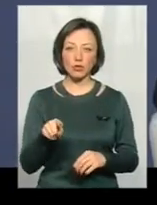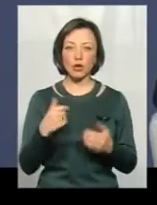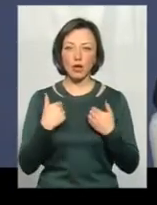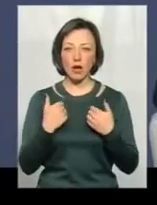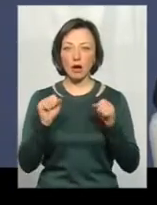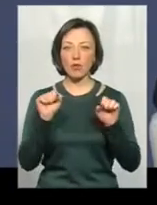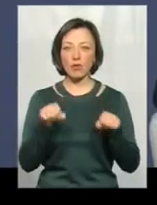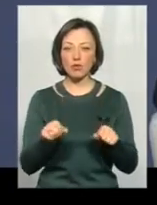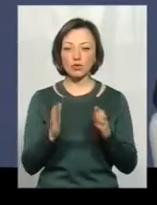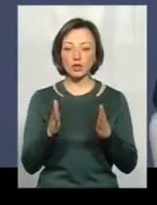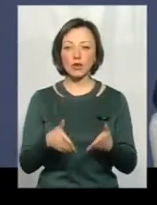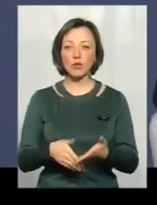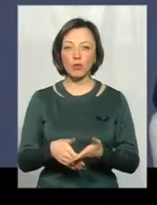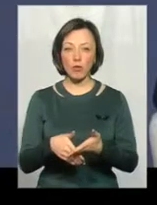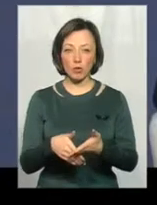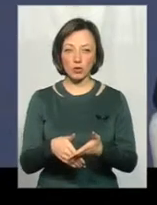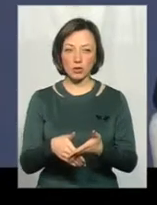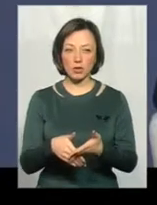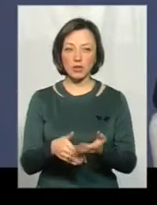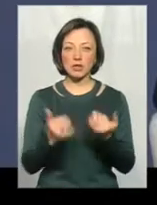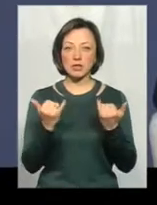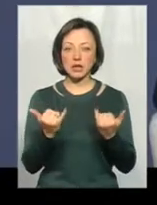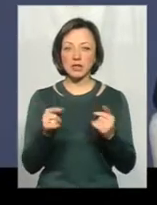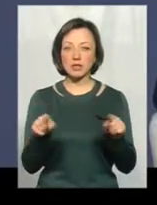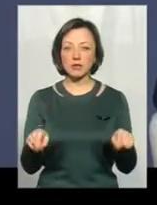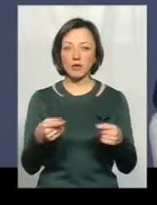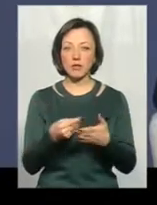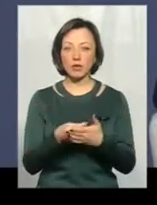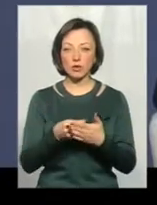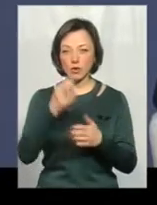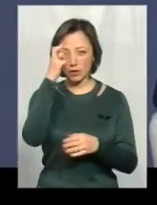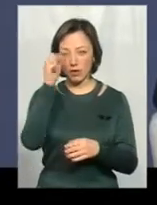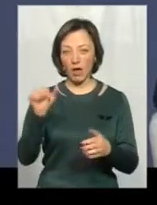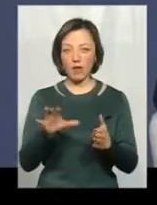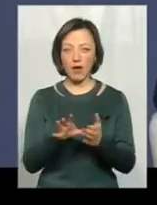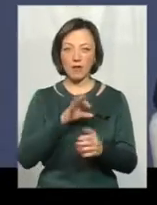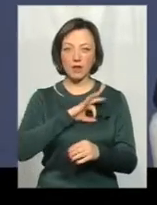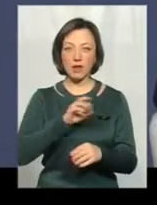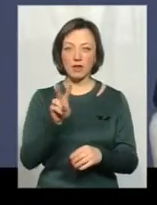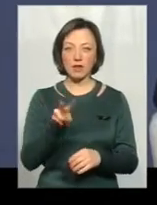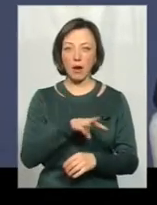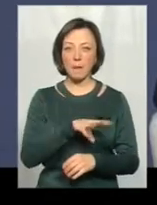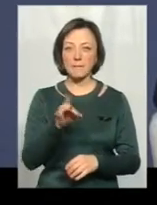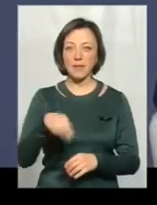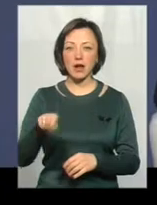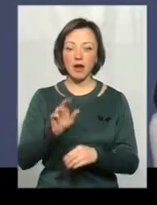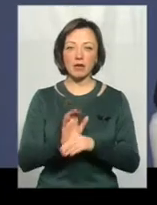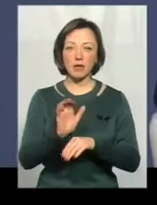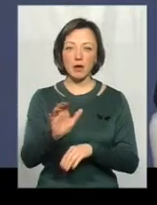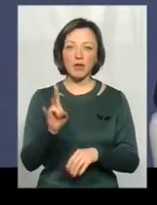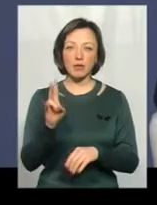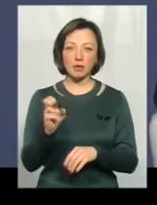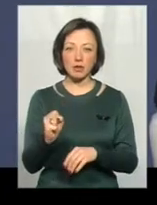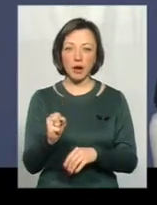можу тільки допомогти їм. От зараз ми створили Державний фонд енергоефективності. 2 мільярда гривень ми направимо на